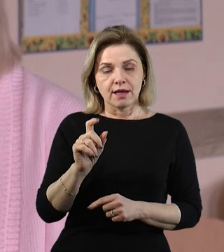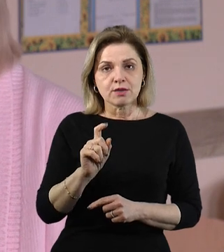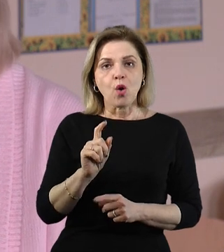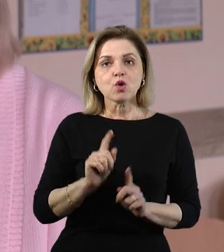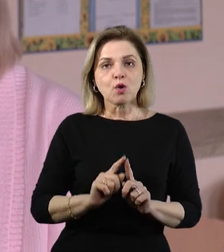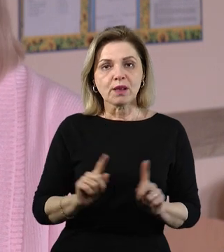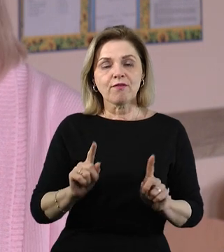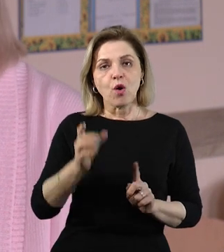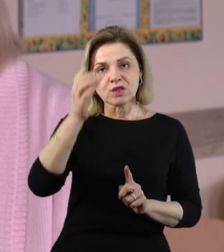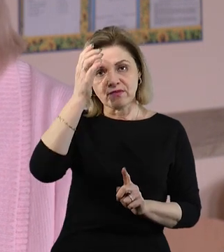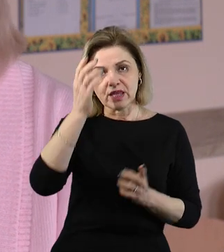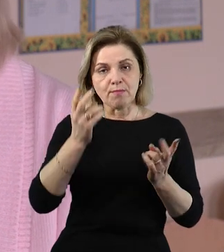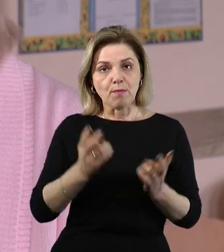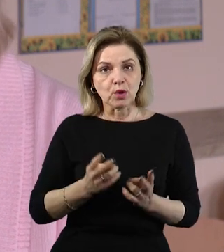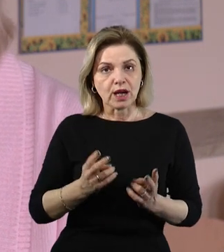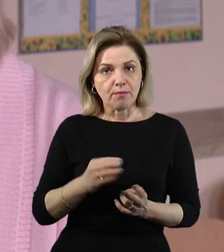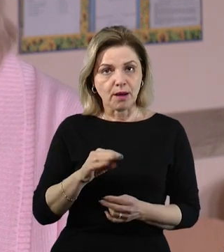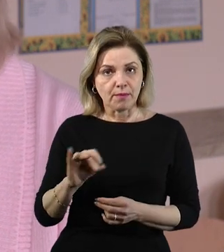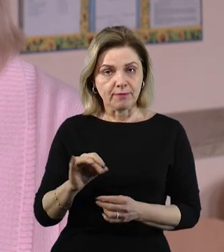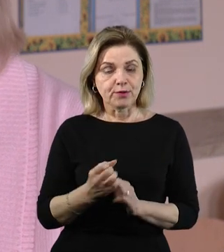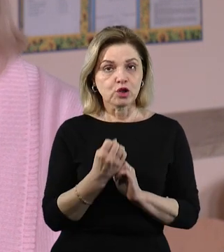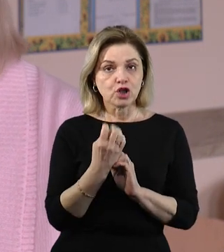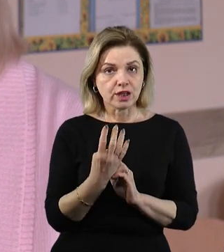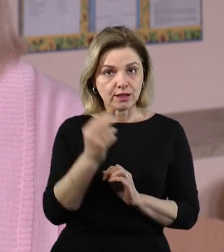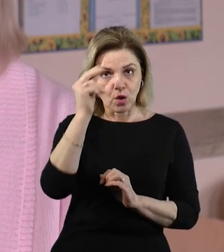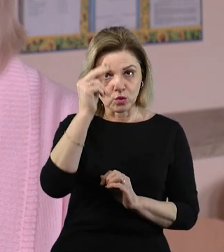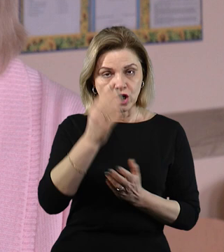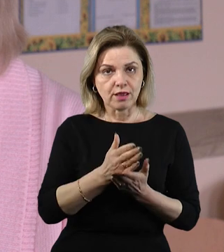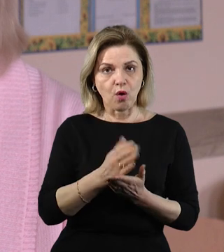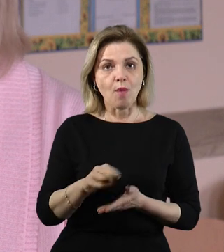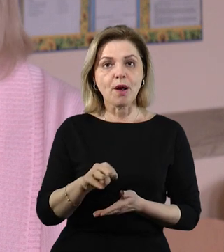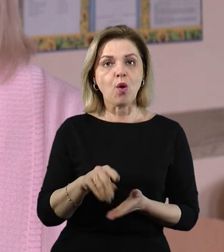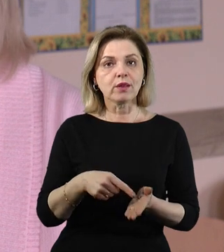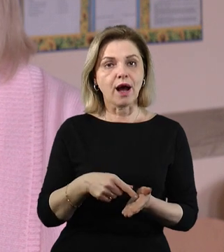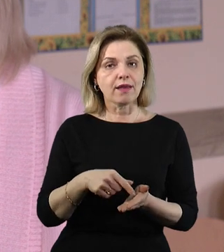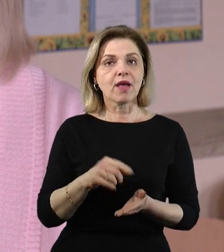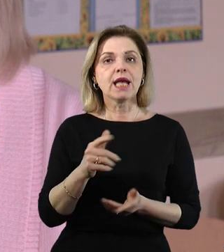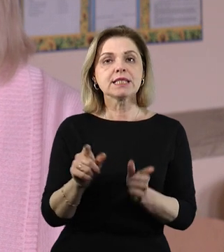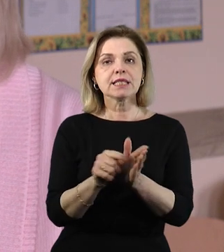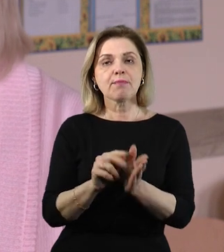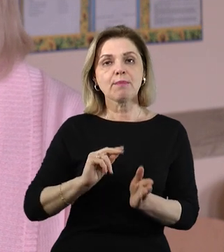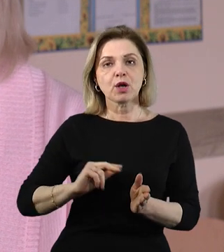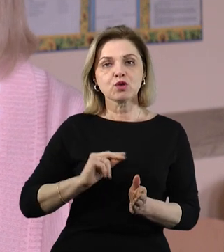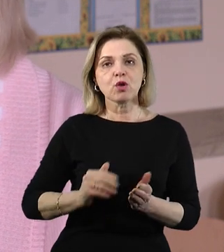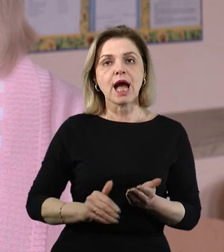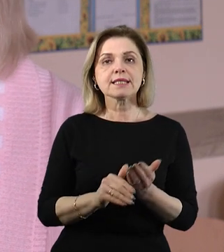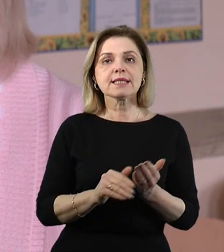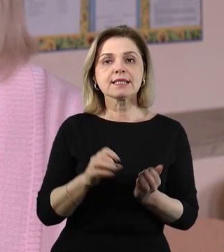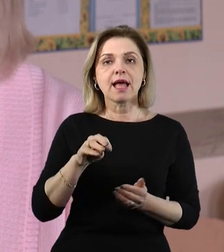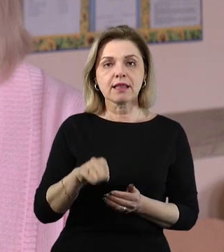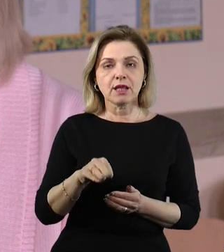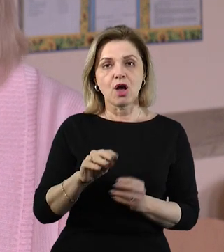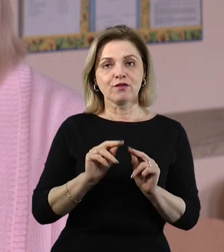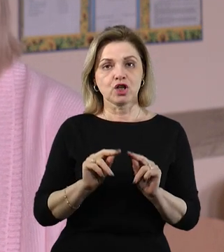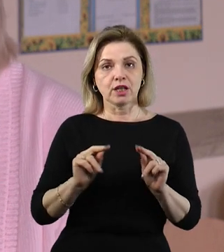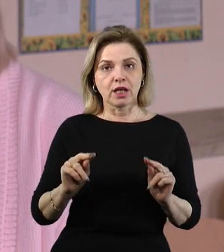освітніми потребами. 14 учнів знаходяться в Миколаєві. З ними працюють асистенти вчителів у домашньому